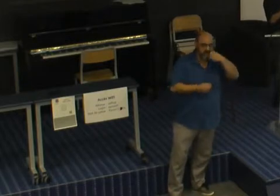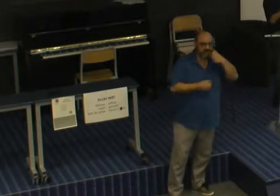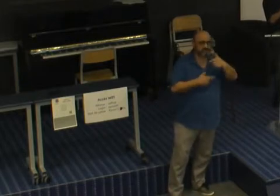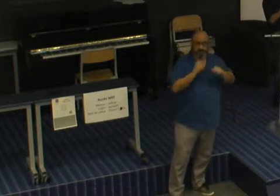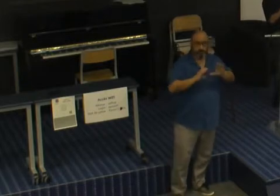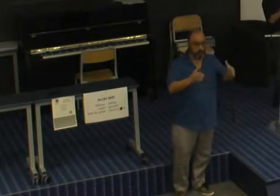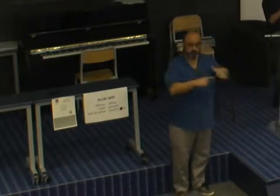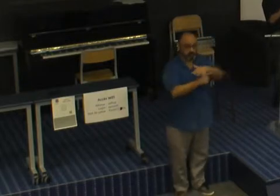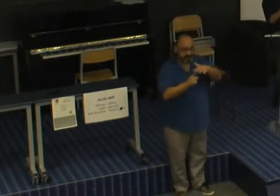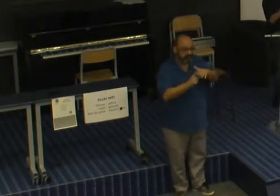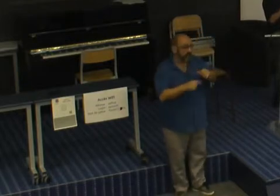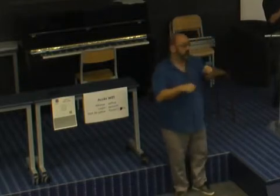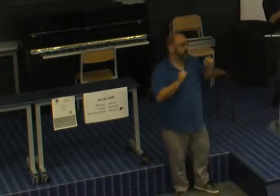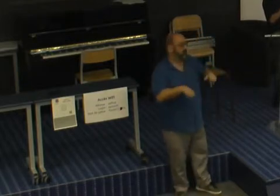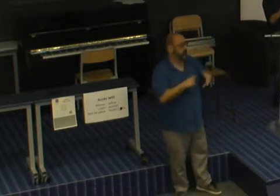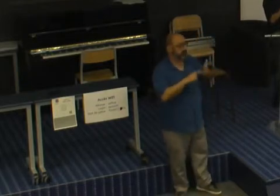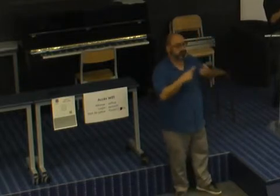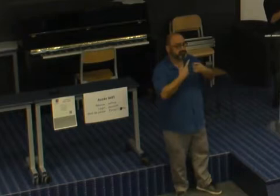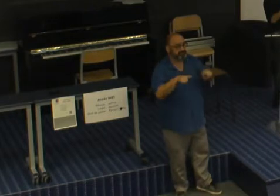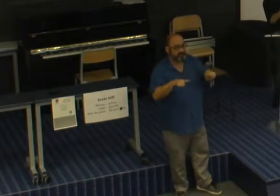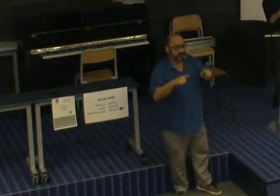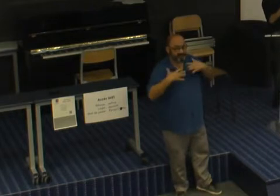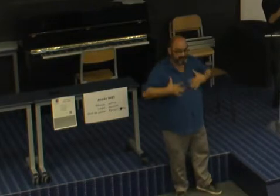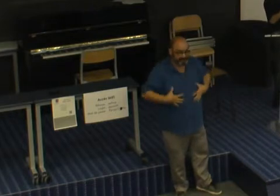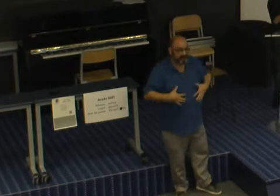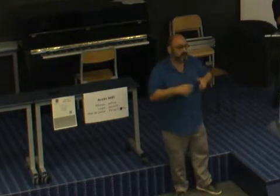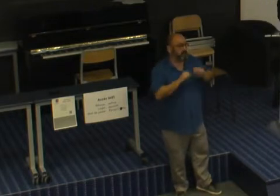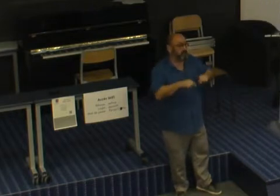des différences physiques, ça peut être aussi le handicap.